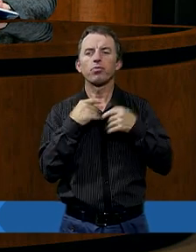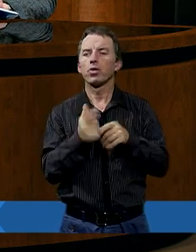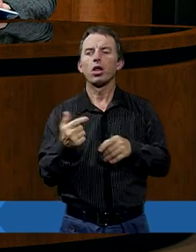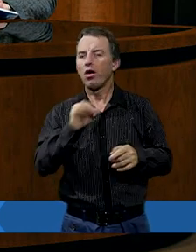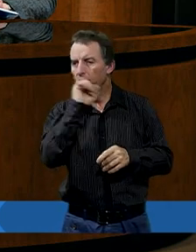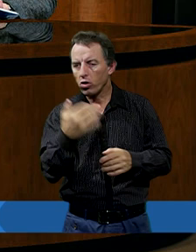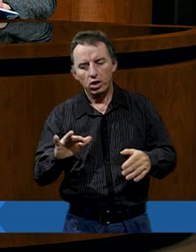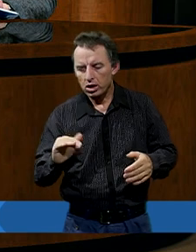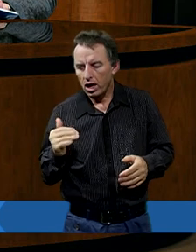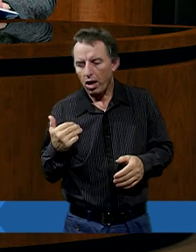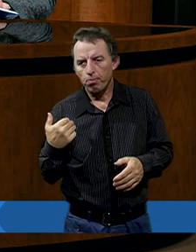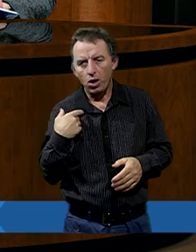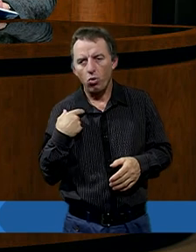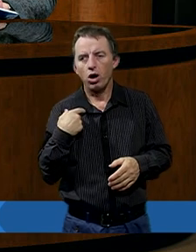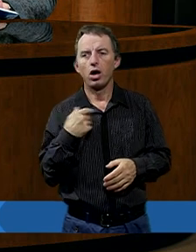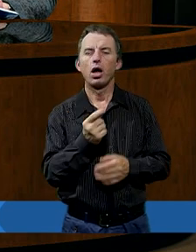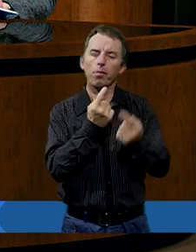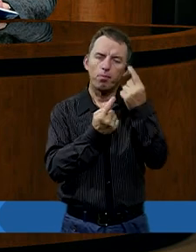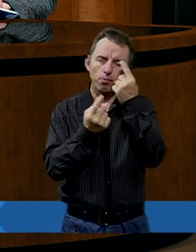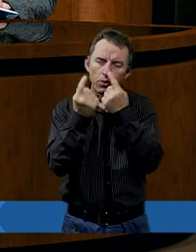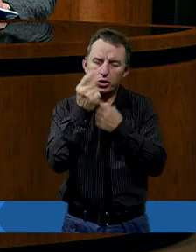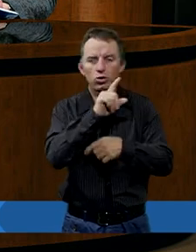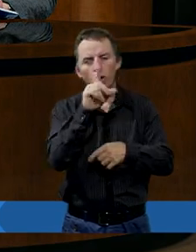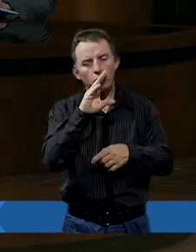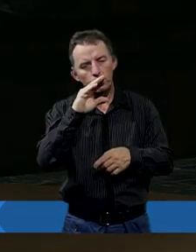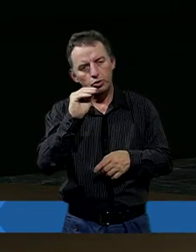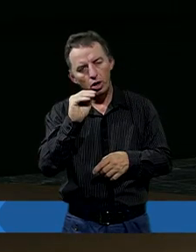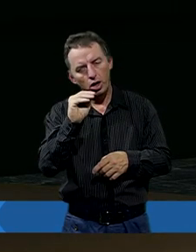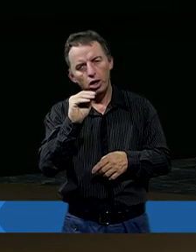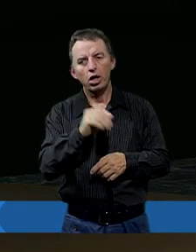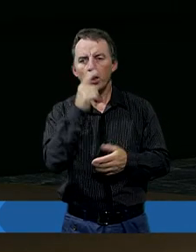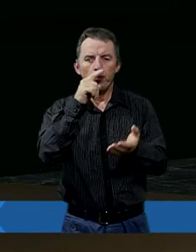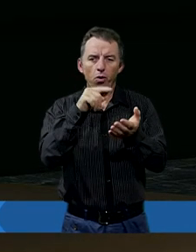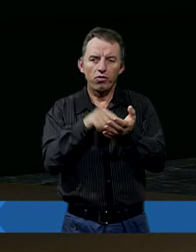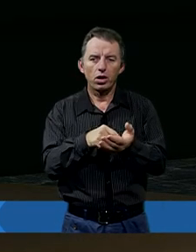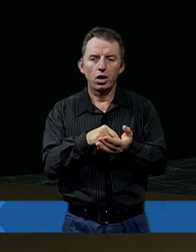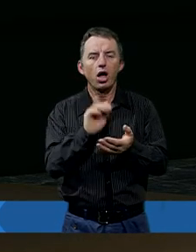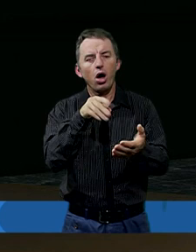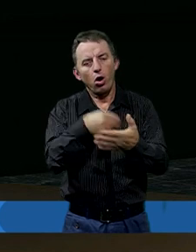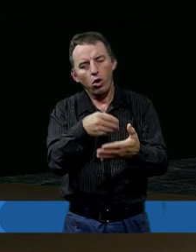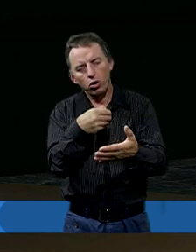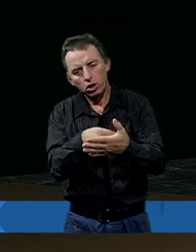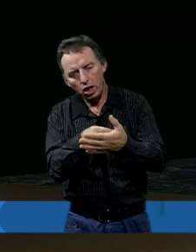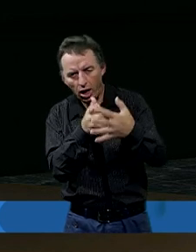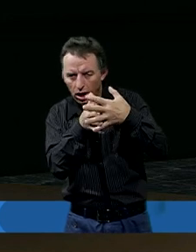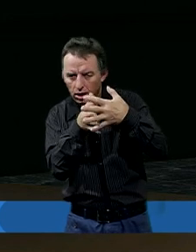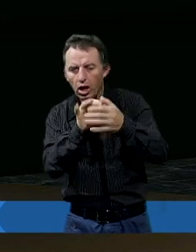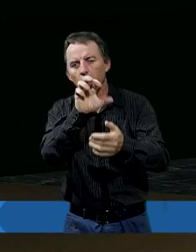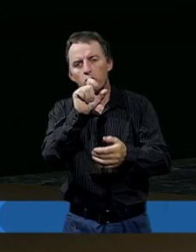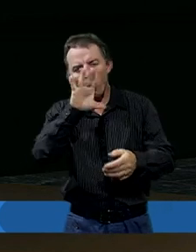żeby mnie w ogóle nie było. I myślę, że tutaj nie powinniśmy chyba oceniać Hioba,